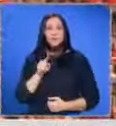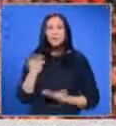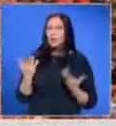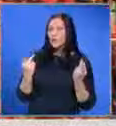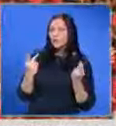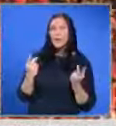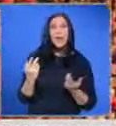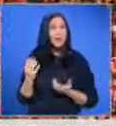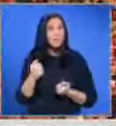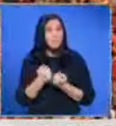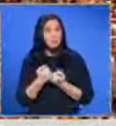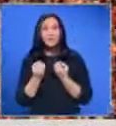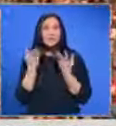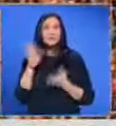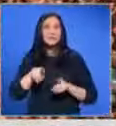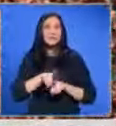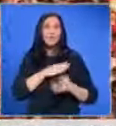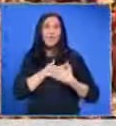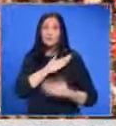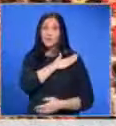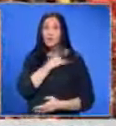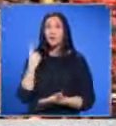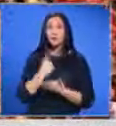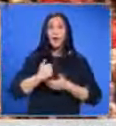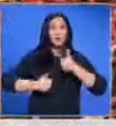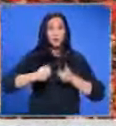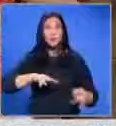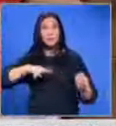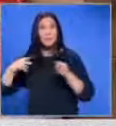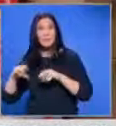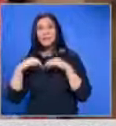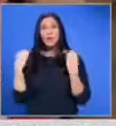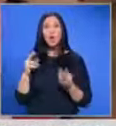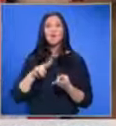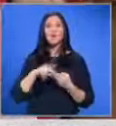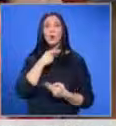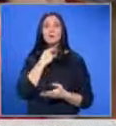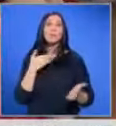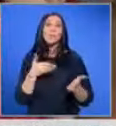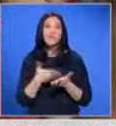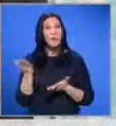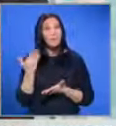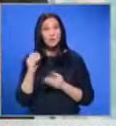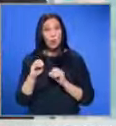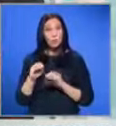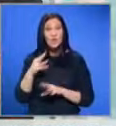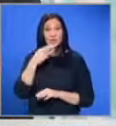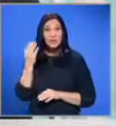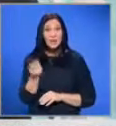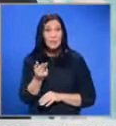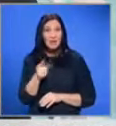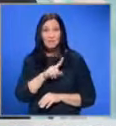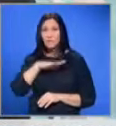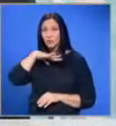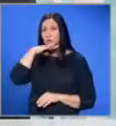къде да се играе на печеният матч възникна след като феновете на ЦСК настояваха двобоят да бъде преместен на стадион Василевски. Мотивът им бе, че отпуснатите 300 билета са